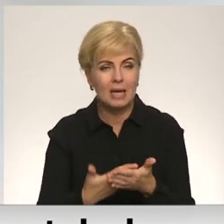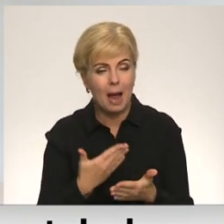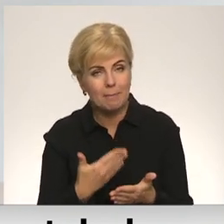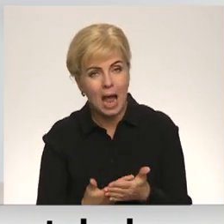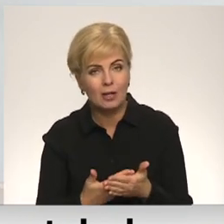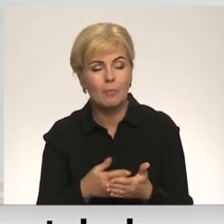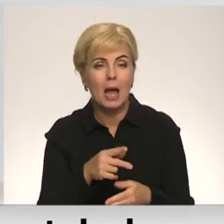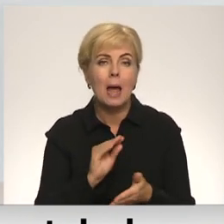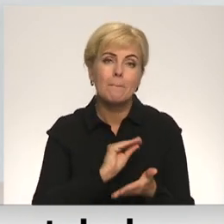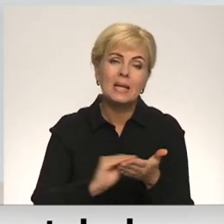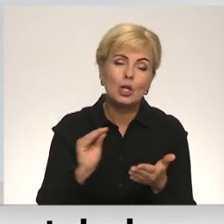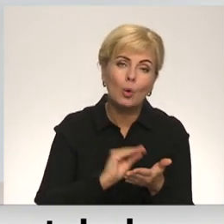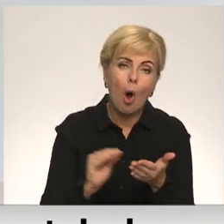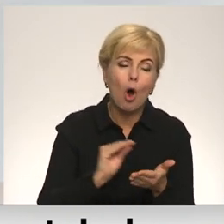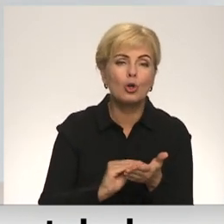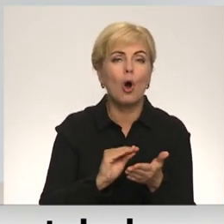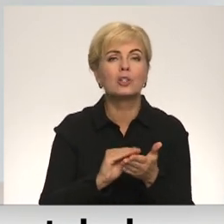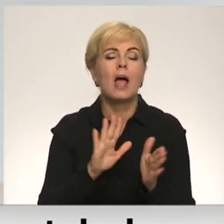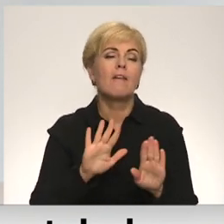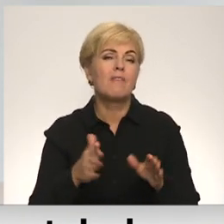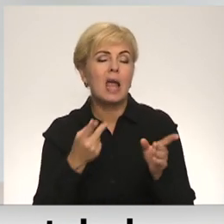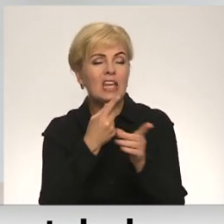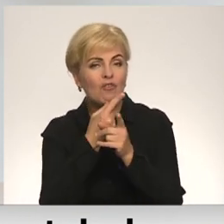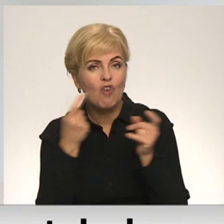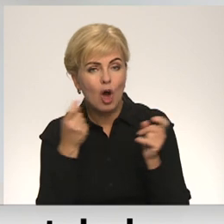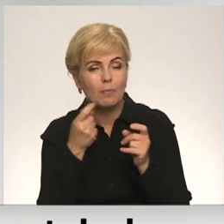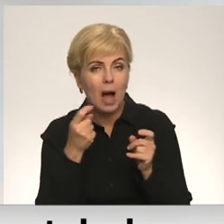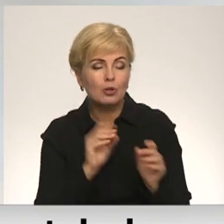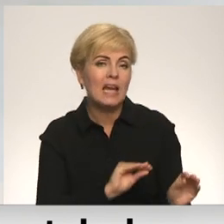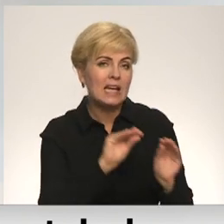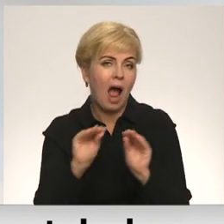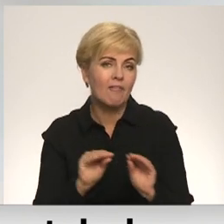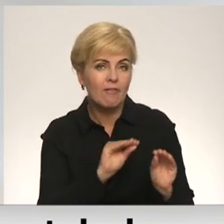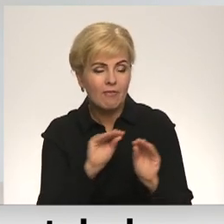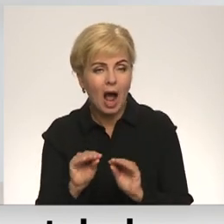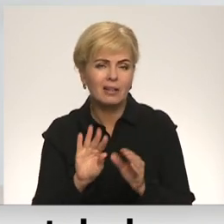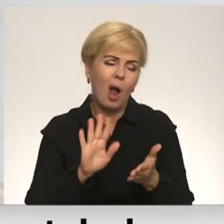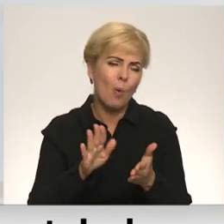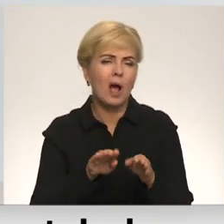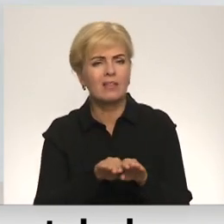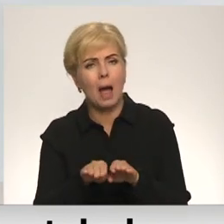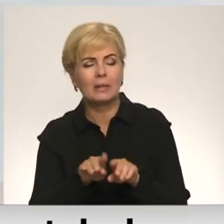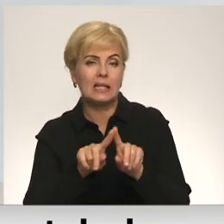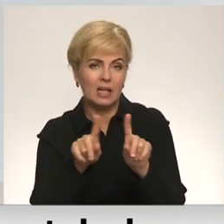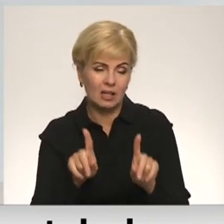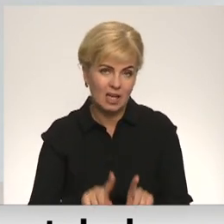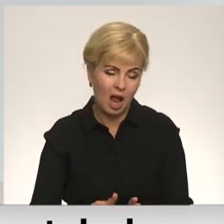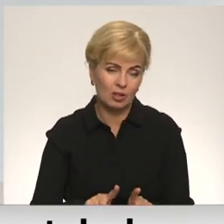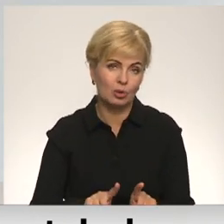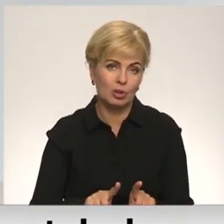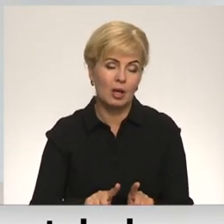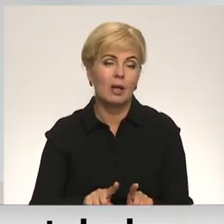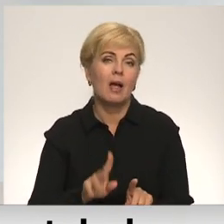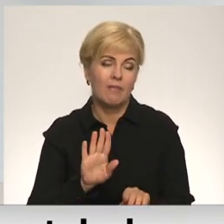atsiešu uzbīrojos un kaut kādām informāciju ievadēm, piemēram, tam līdzīgām lietām, ja ko tāds jaunieks jau